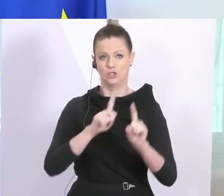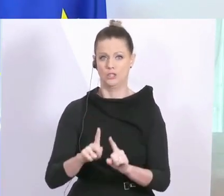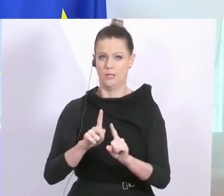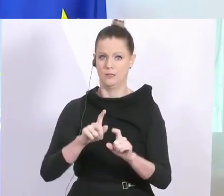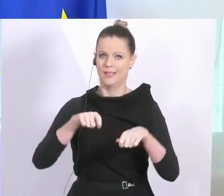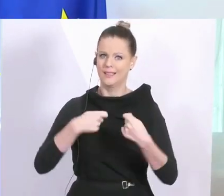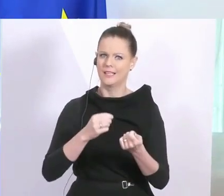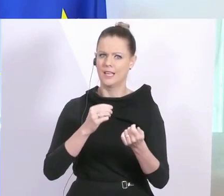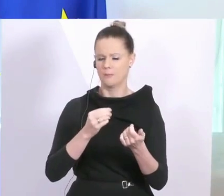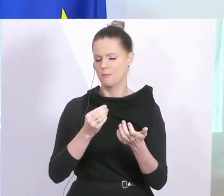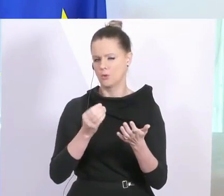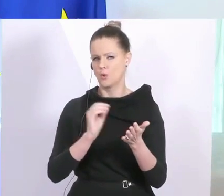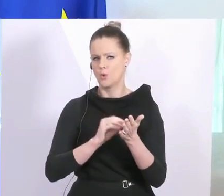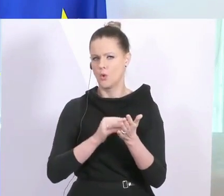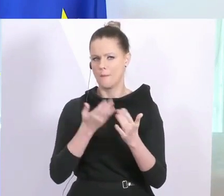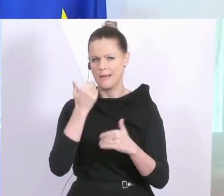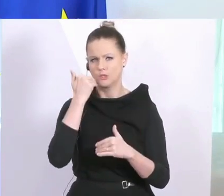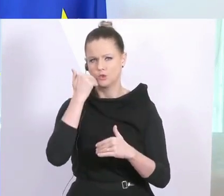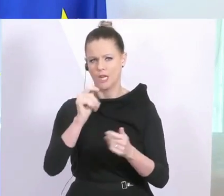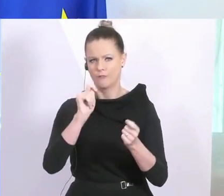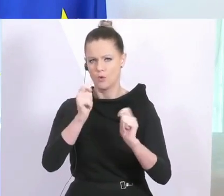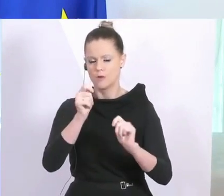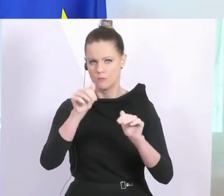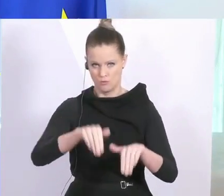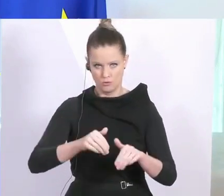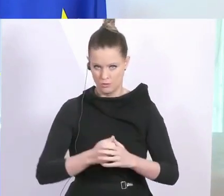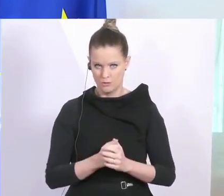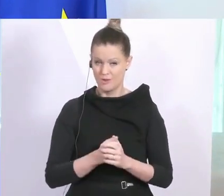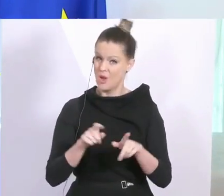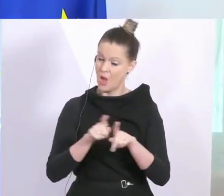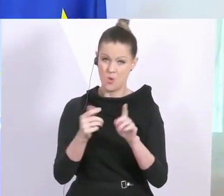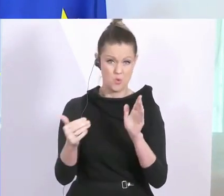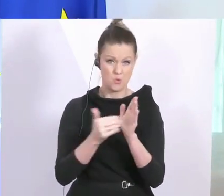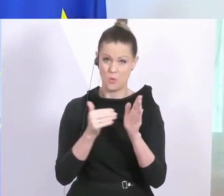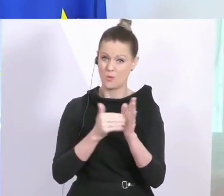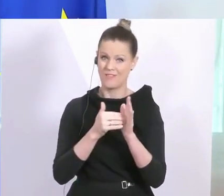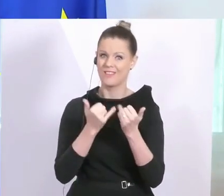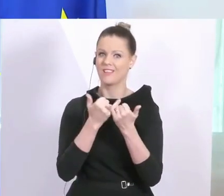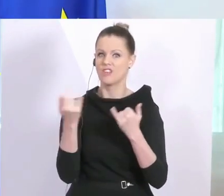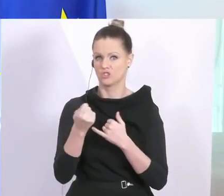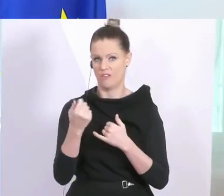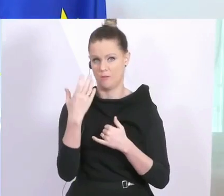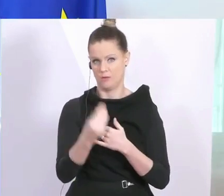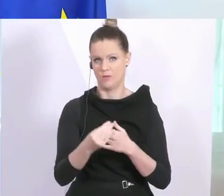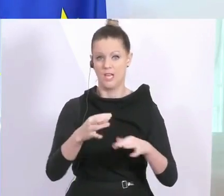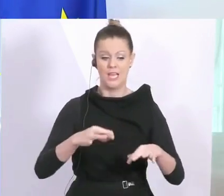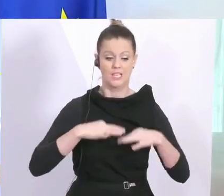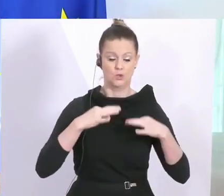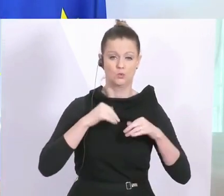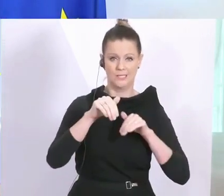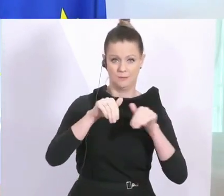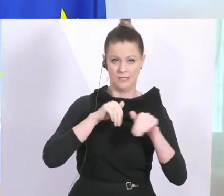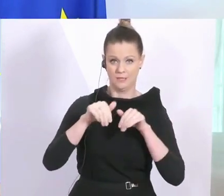dort Nachschärfungsbedarf und insbesondere auch Notwendigkeiten im Vollzug. Der Gesundheitsminister und der